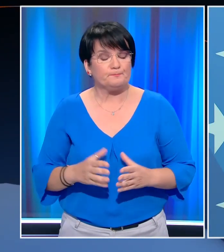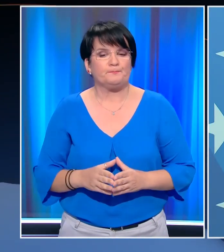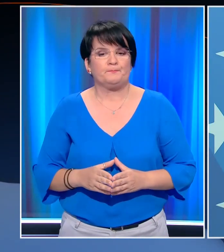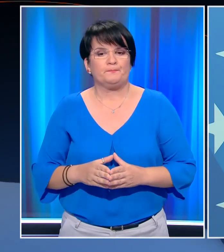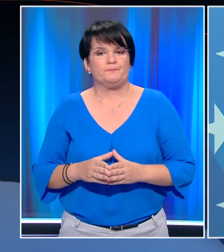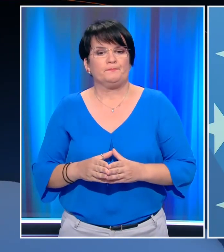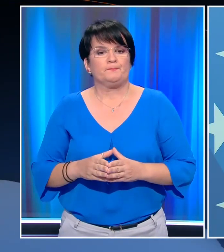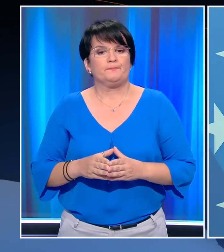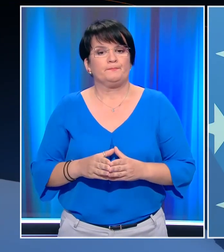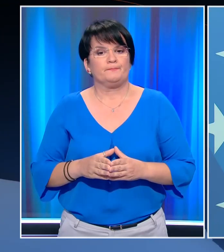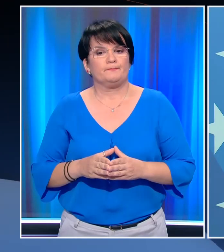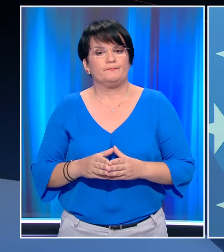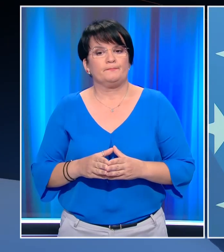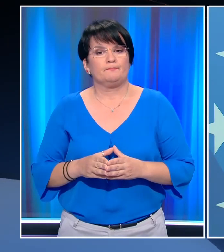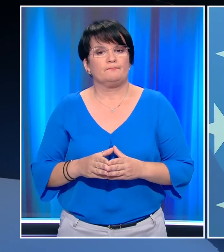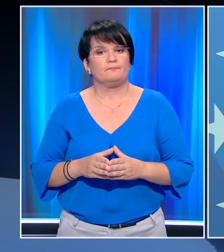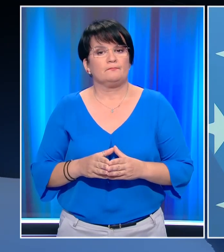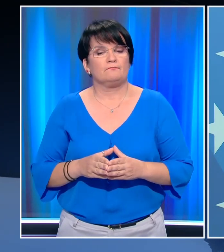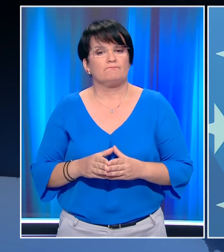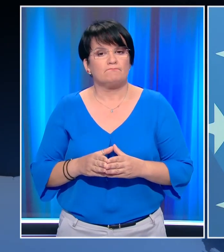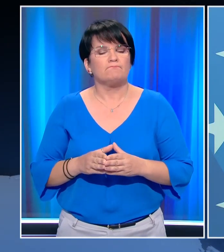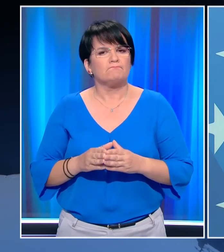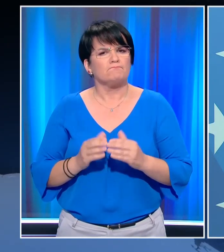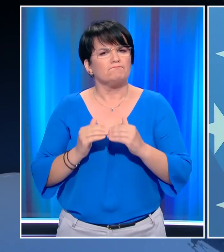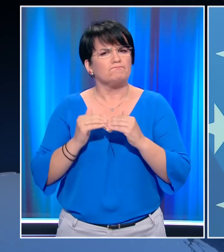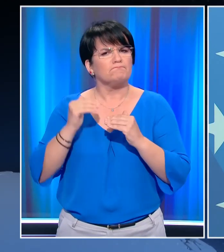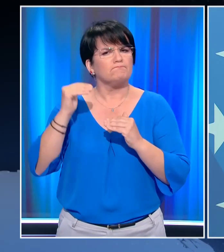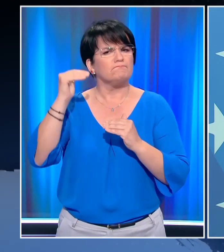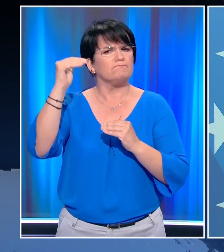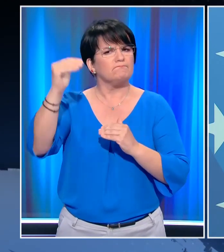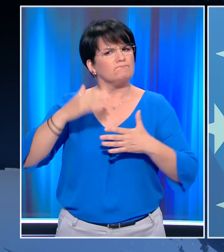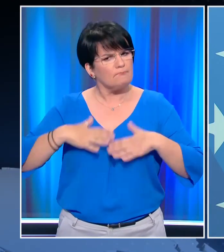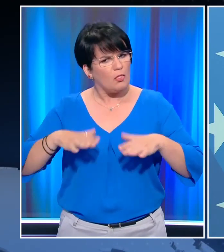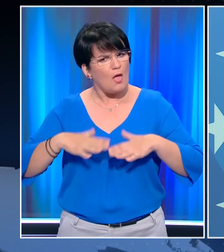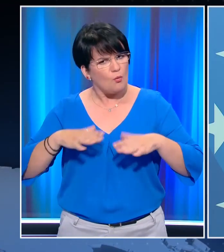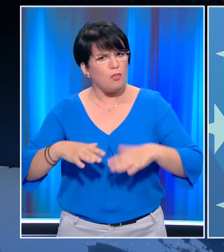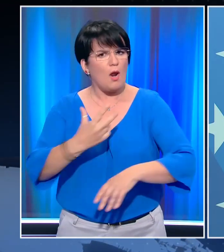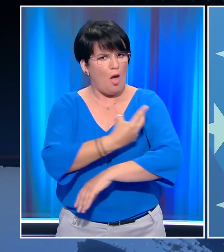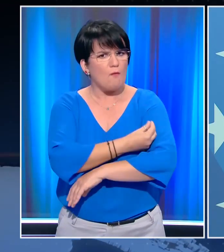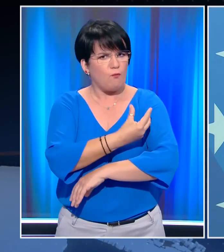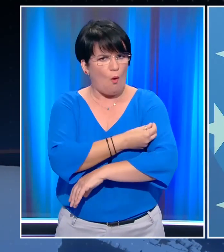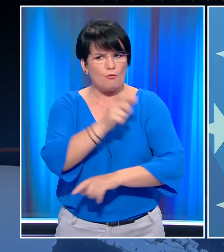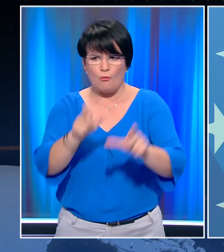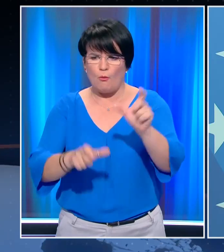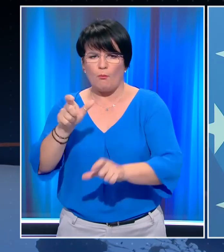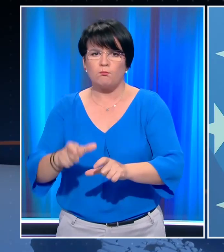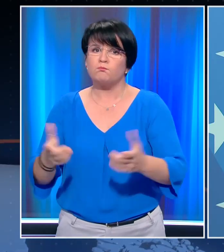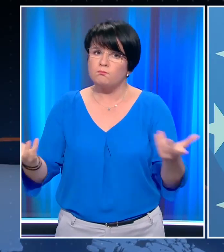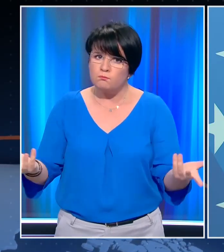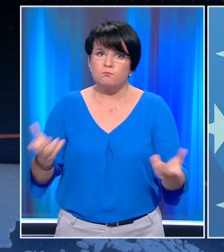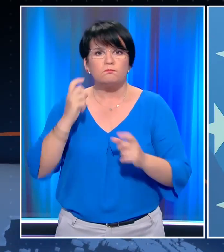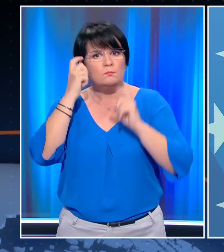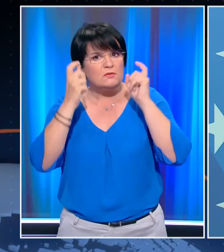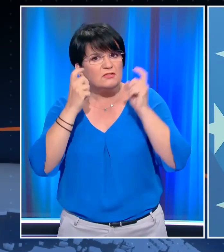έχουμε φτάσει σε ένα επίπεδο πια που με μεγάλη προθυμία αυτοί που θέλουν να εμβολιαστούν να εμβολιάζονται, είναι βέβαιο ότι πρέπει να